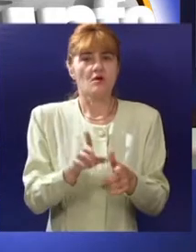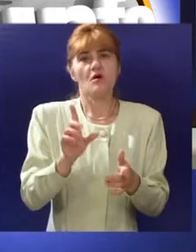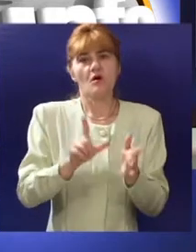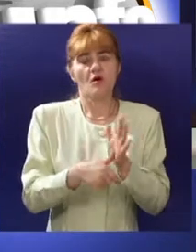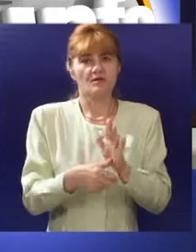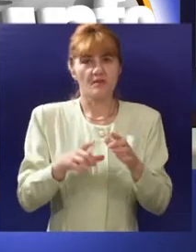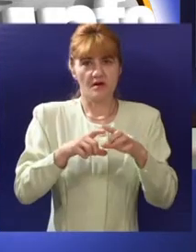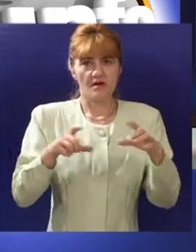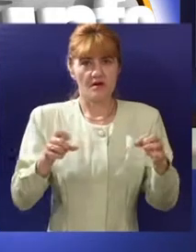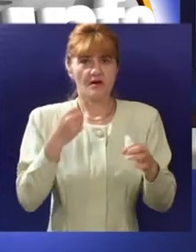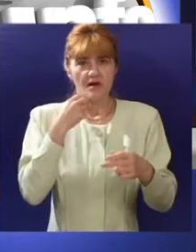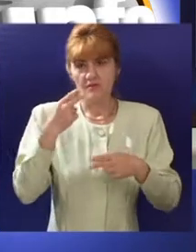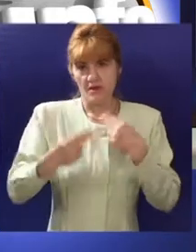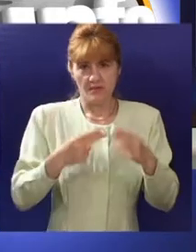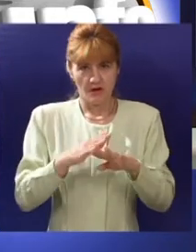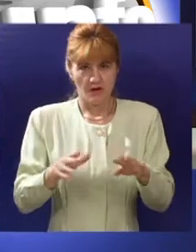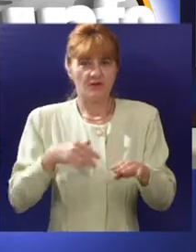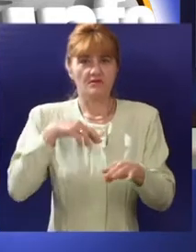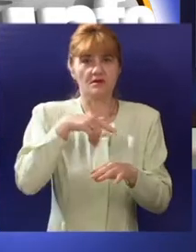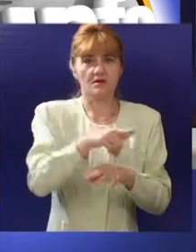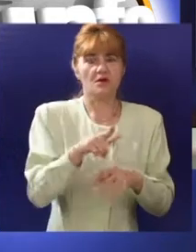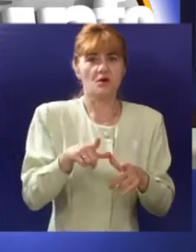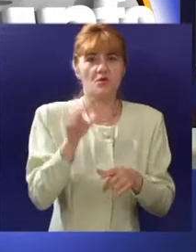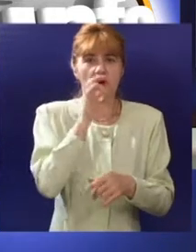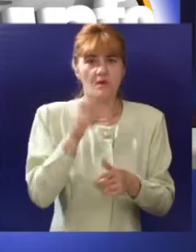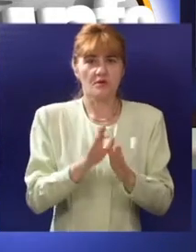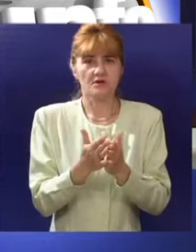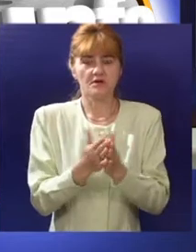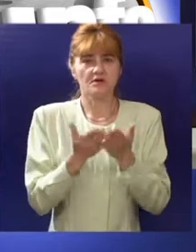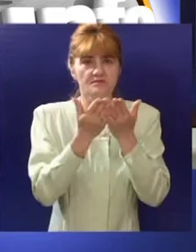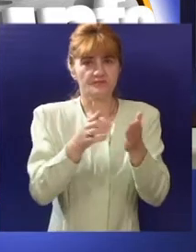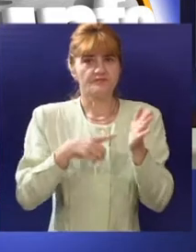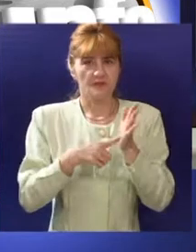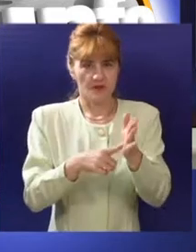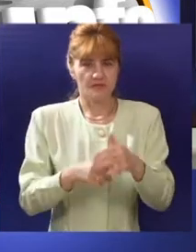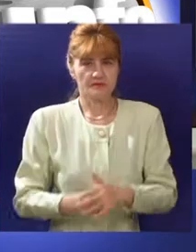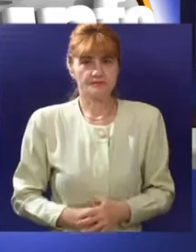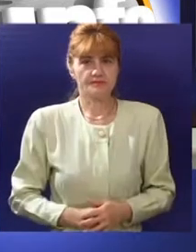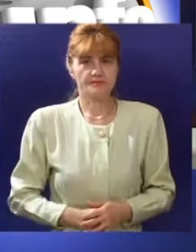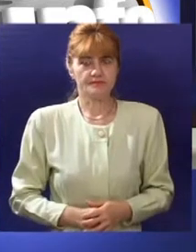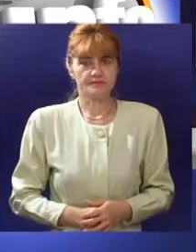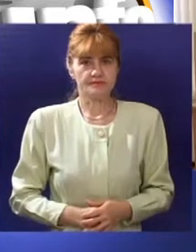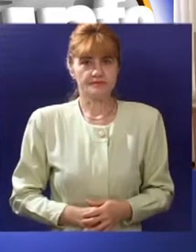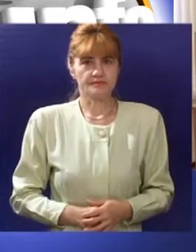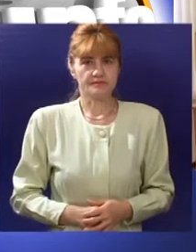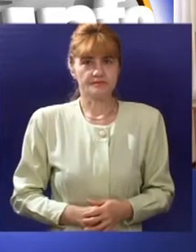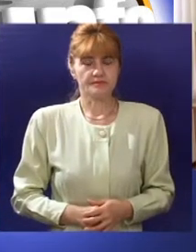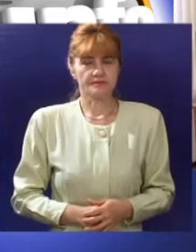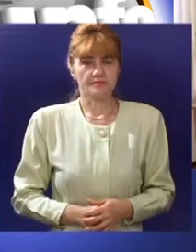odmah nakon pregleda jer se novootvoreni ogranak apoteke Subotica nalazi u zgradi ambulante doma zdravlja.